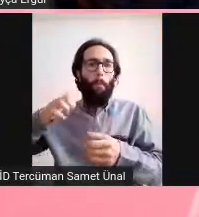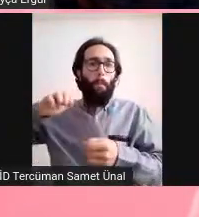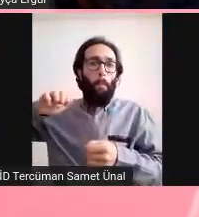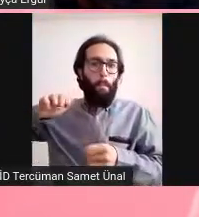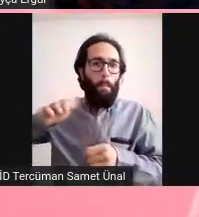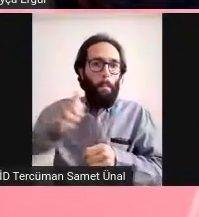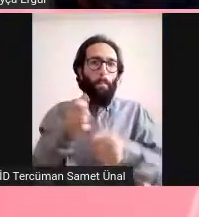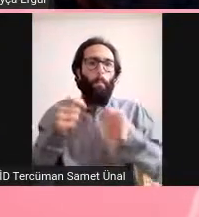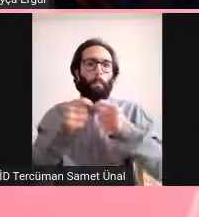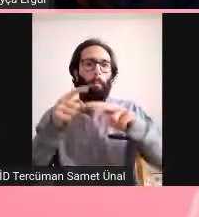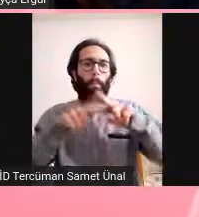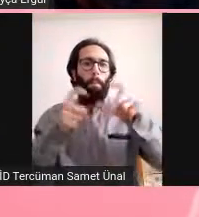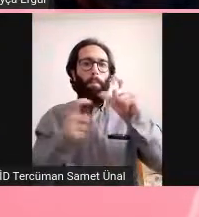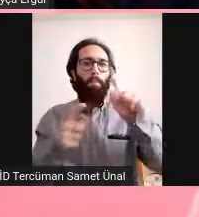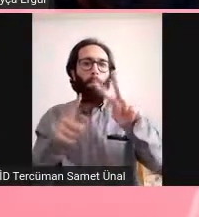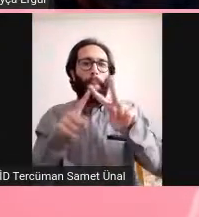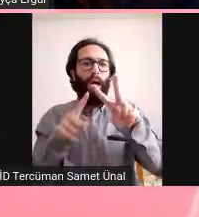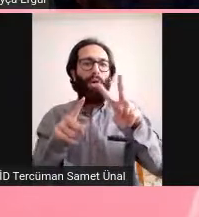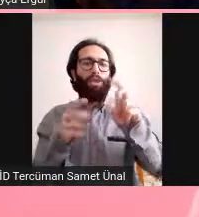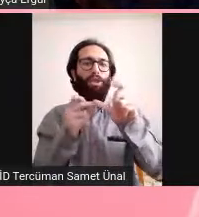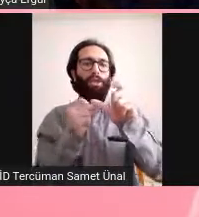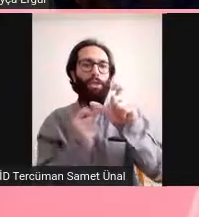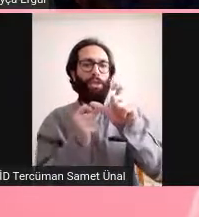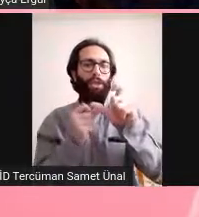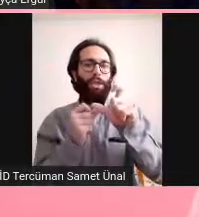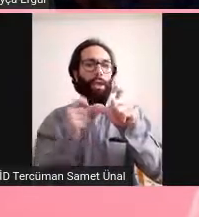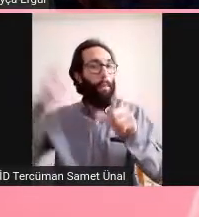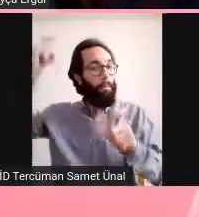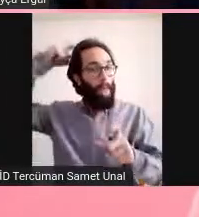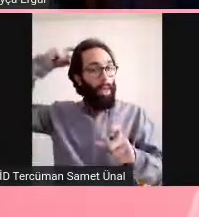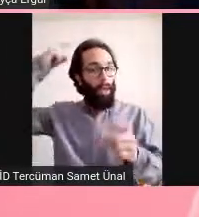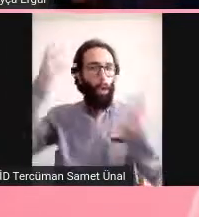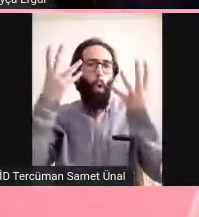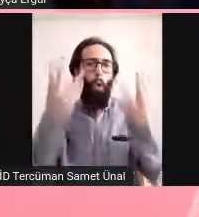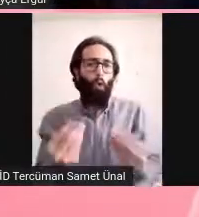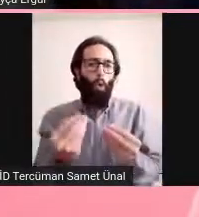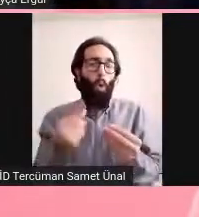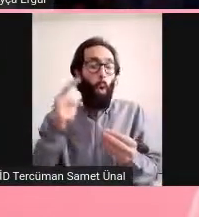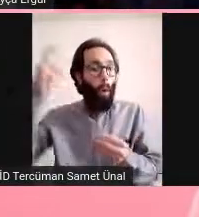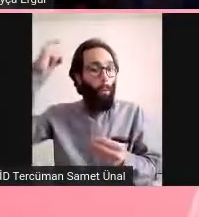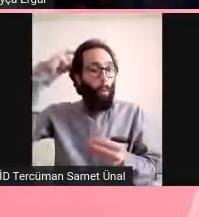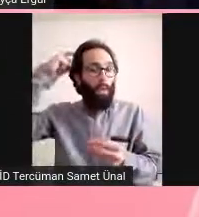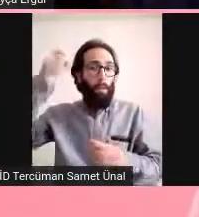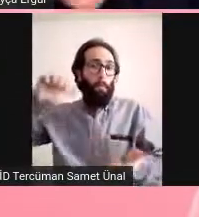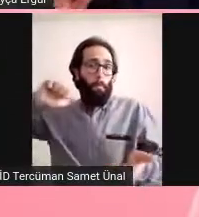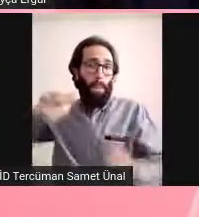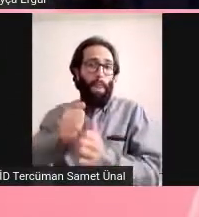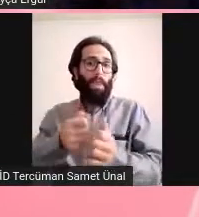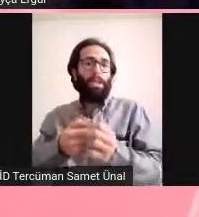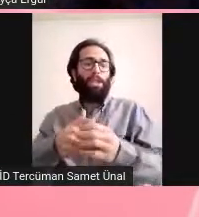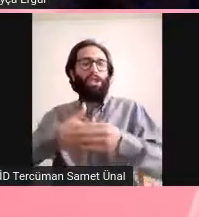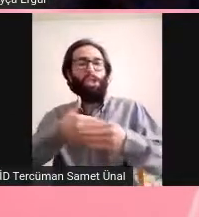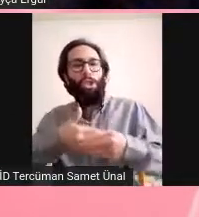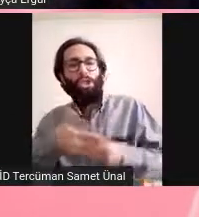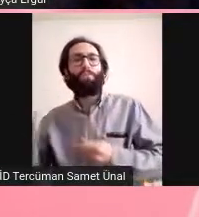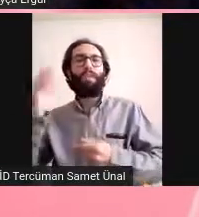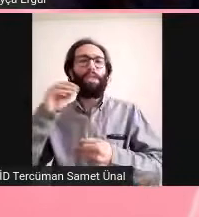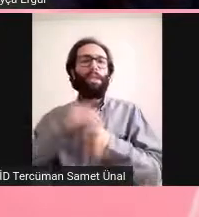kadının. Ki basınç çıksın beyinden diye. Yani bu da tabii aşırı ekstrem bir durum.